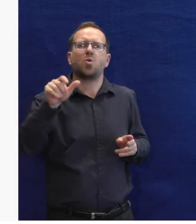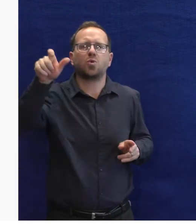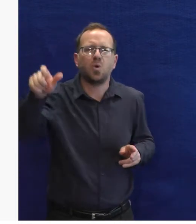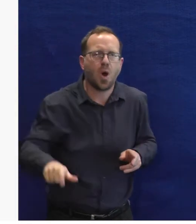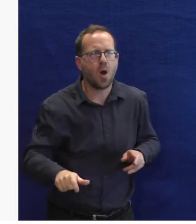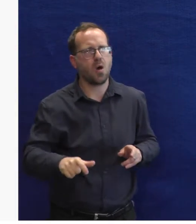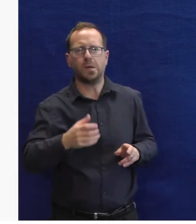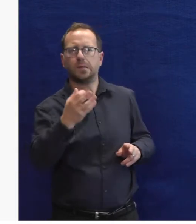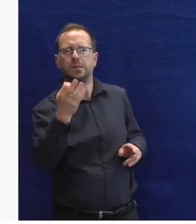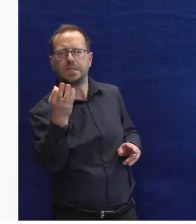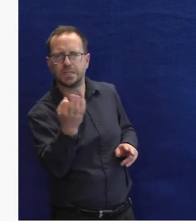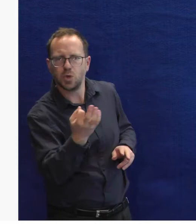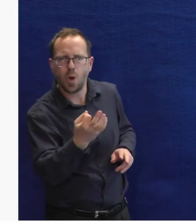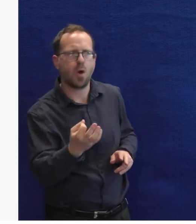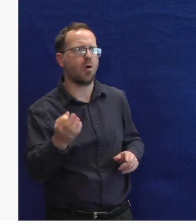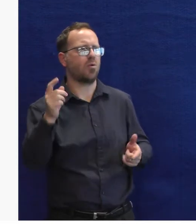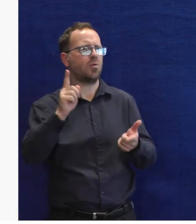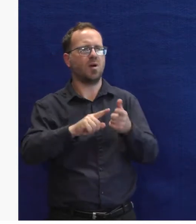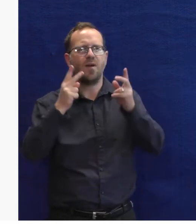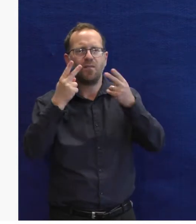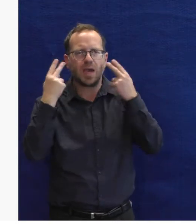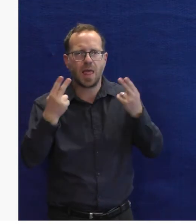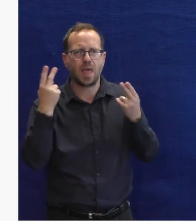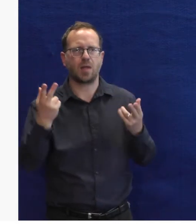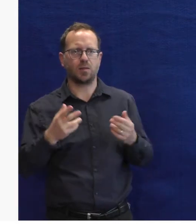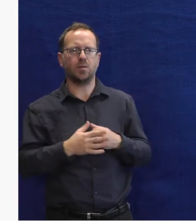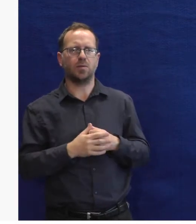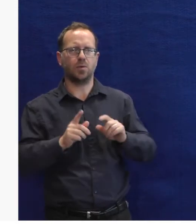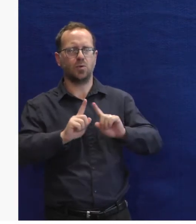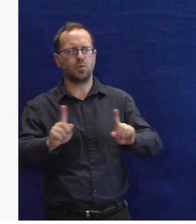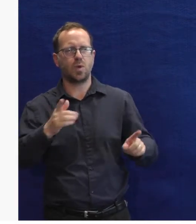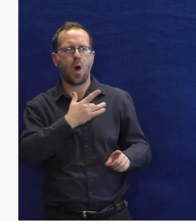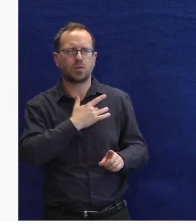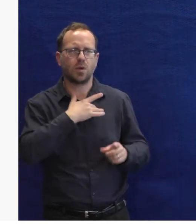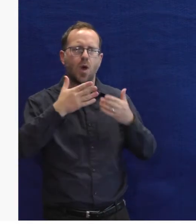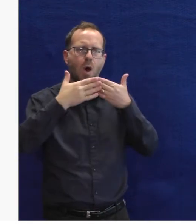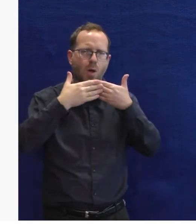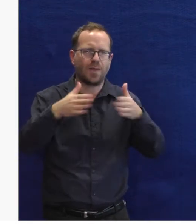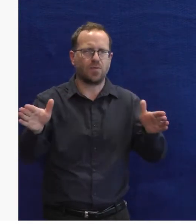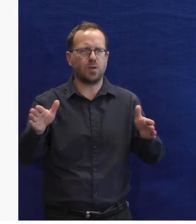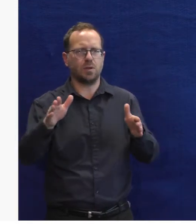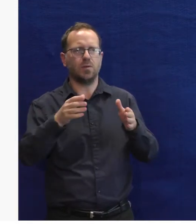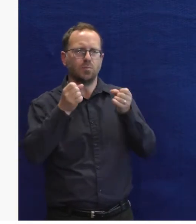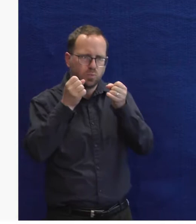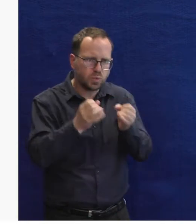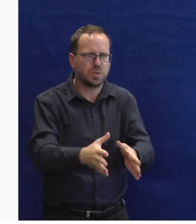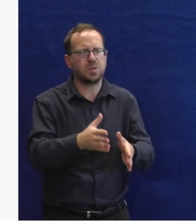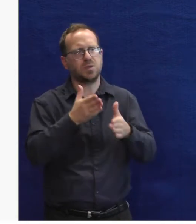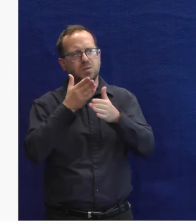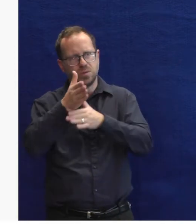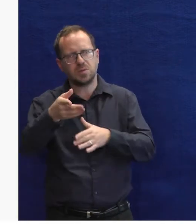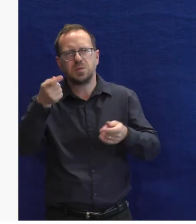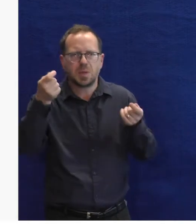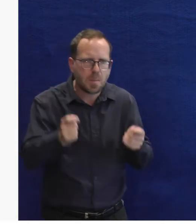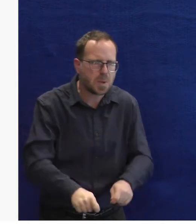zapni. Můžete zkusit se ho zeptat na otázky. Ať už něco vyhledá, kdo je nějaká